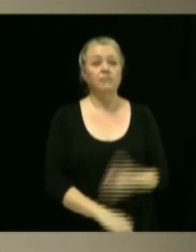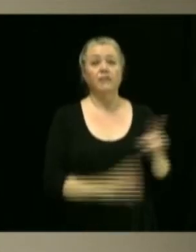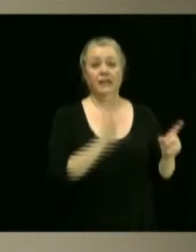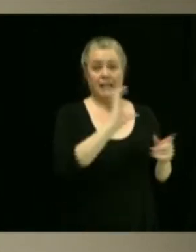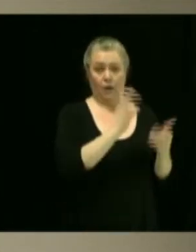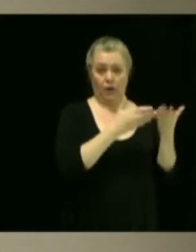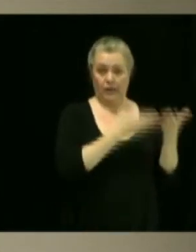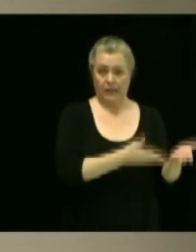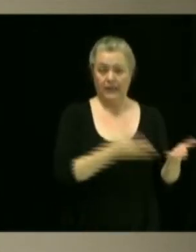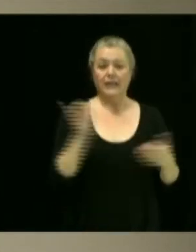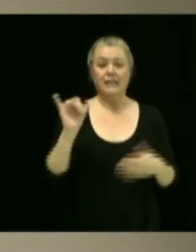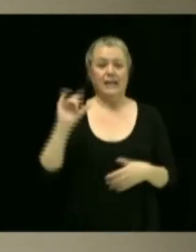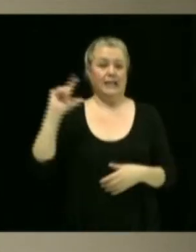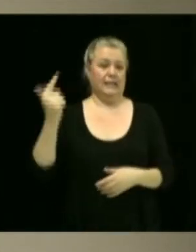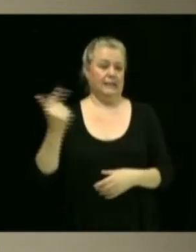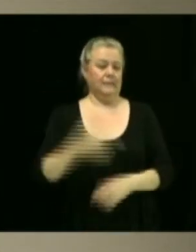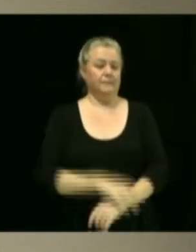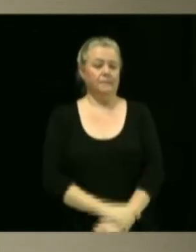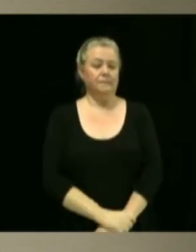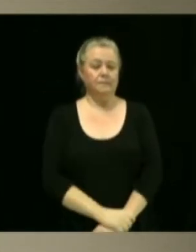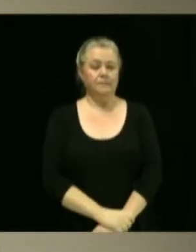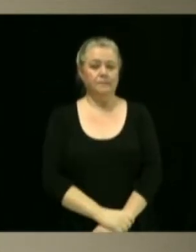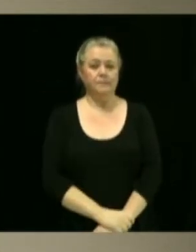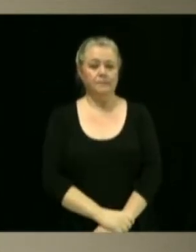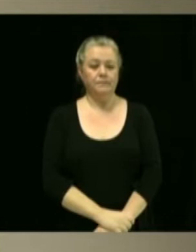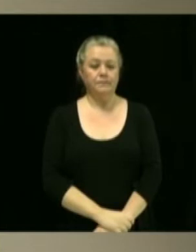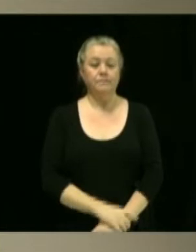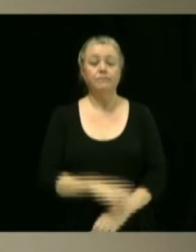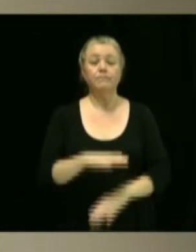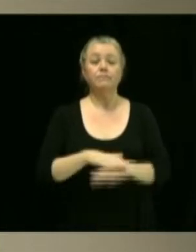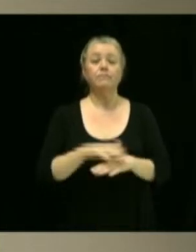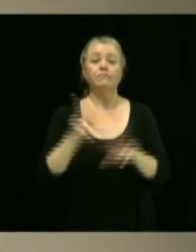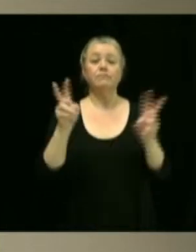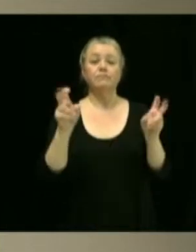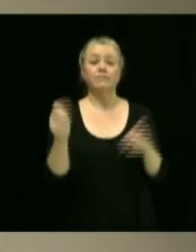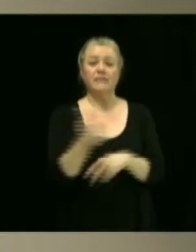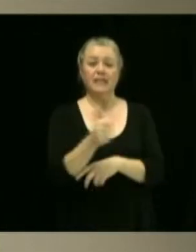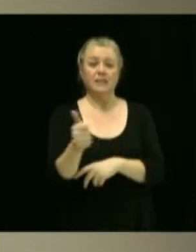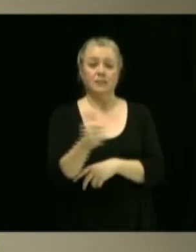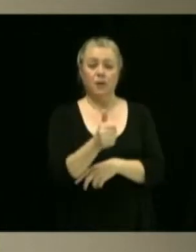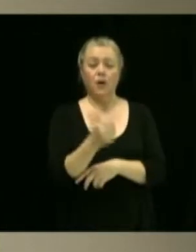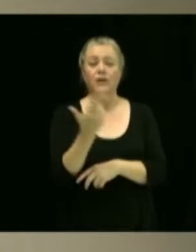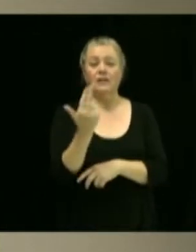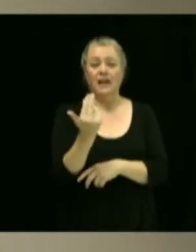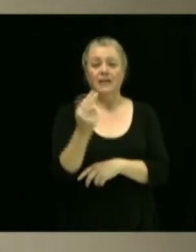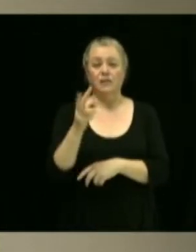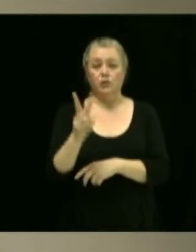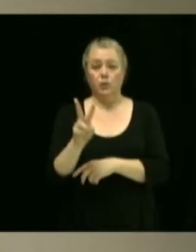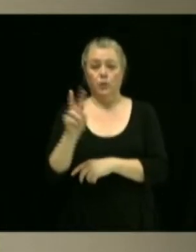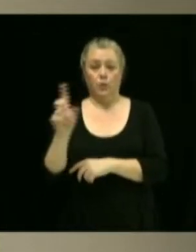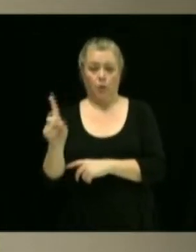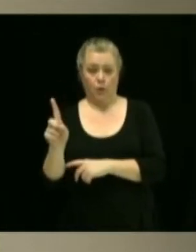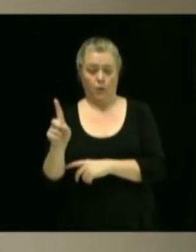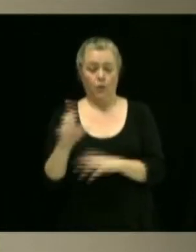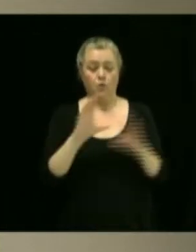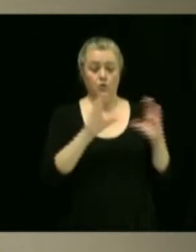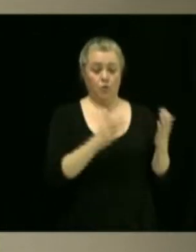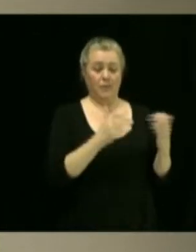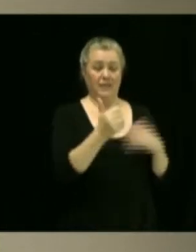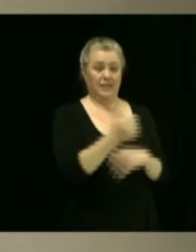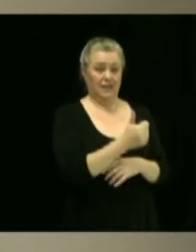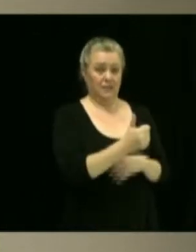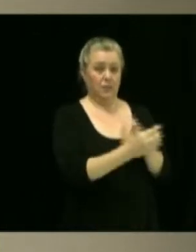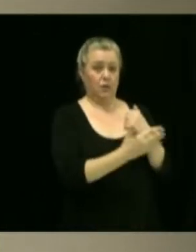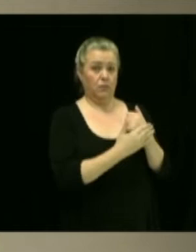Caroline, Yannick, Poisson. Transports, 13.2.1, recommandation du comité des transports visant à